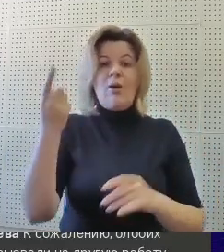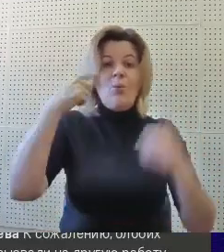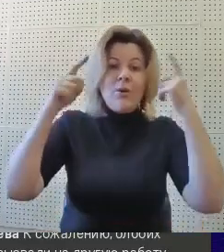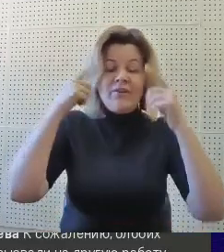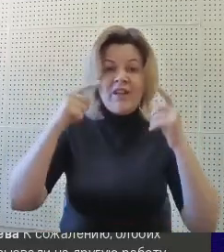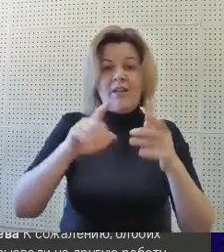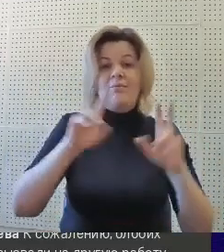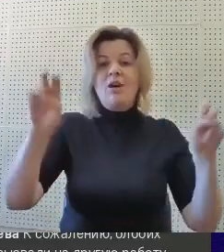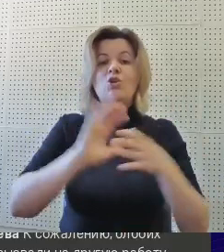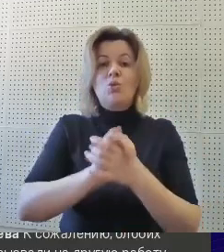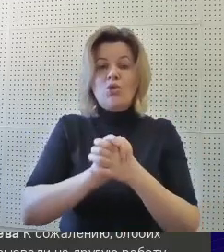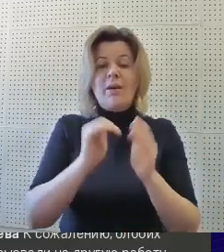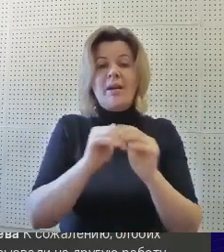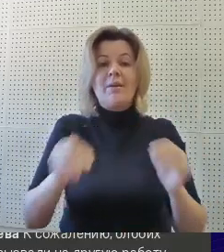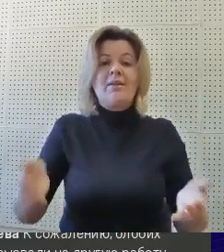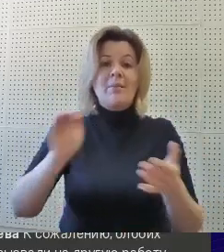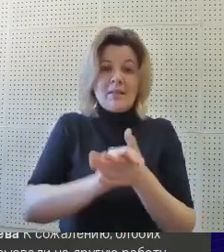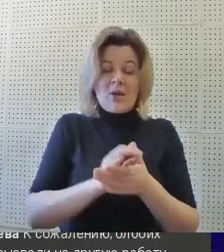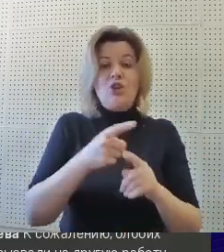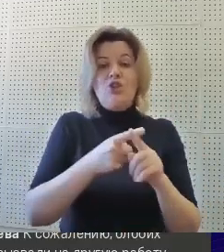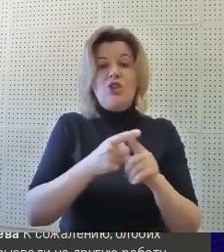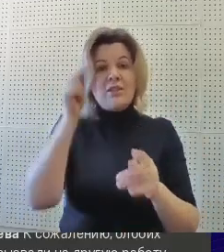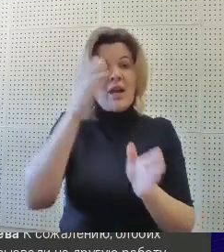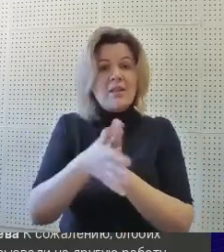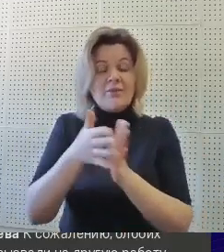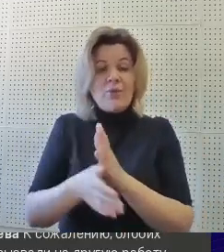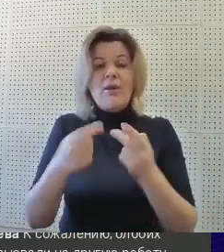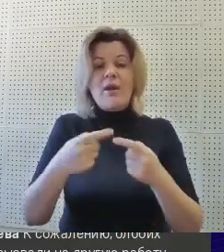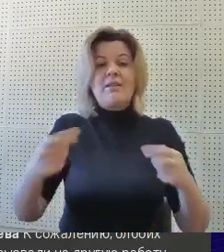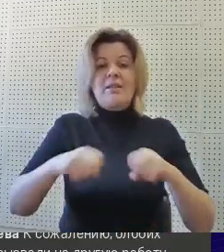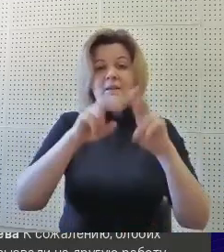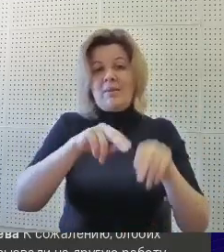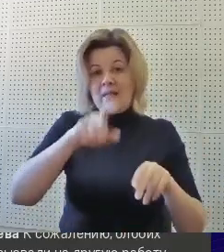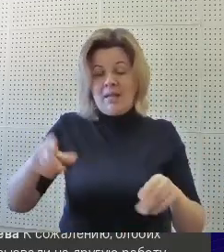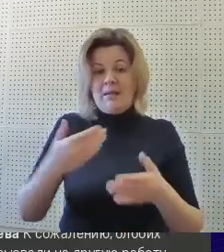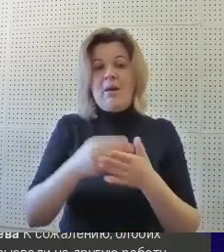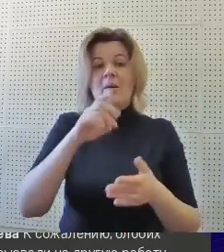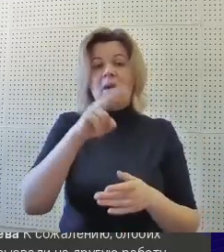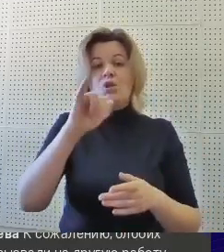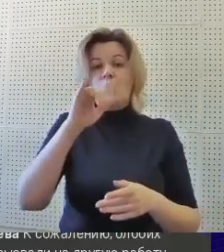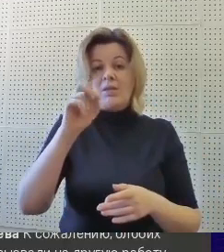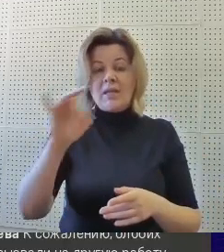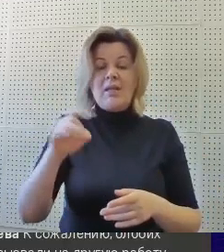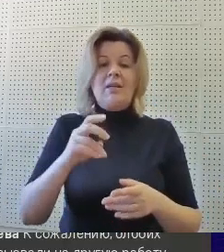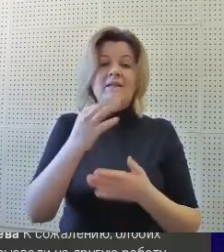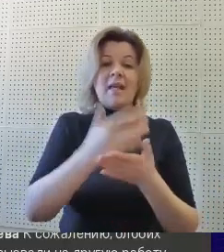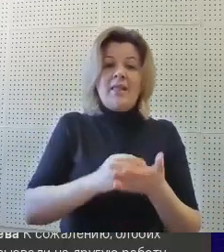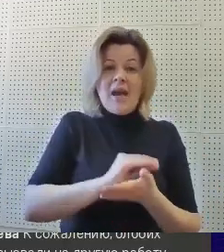познакомились и частично освоили различные специальности, такие как продюсер, сценарист, режиссер,